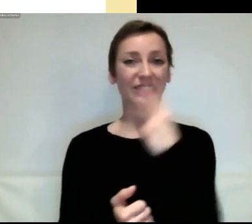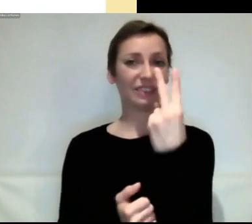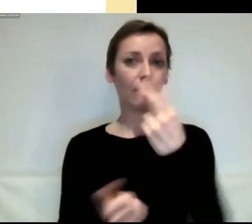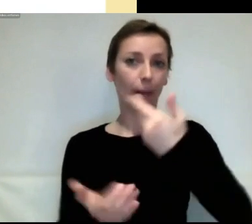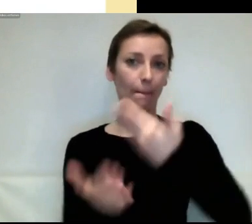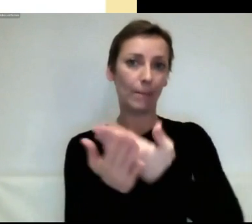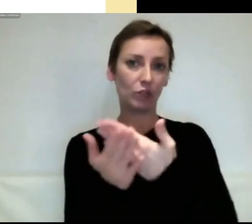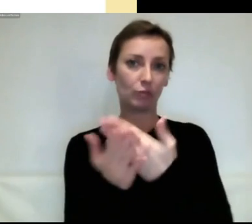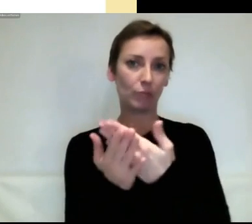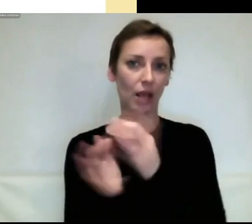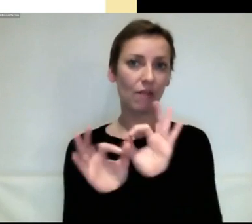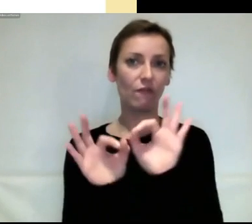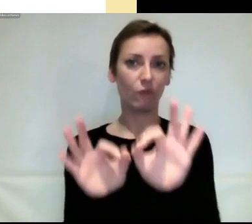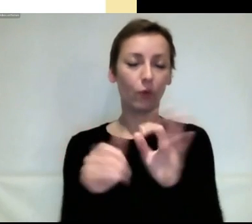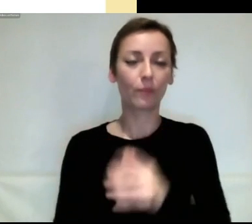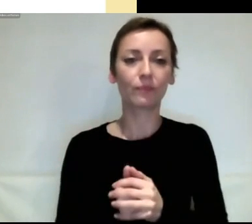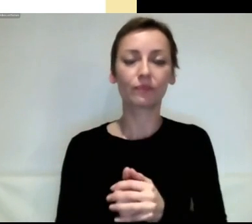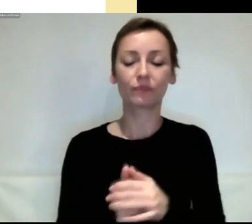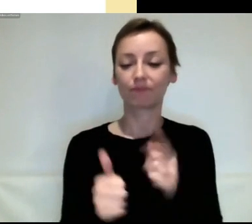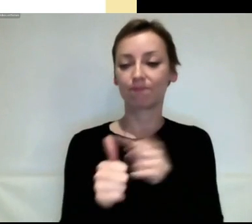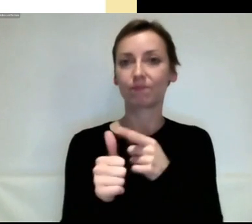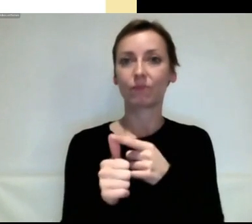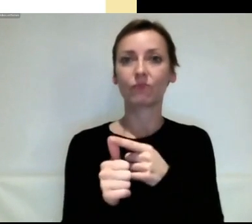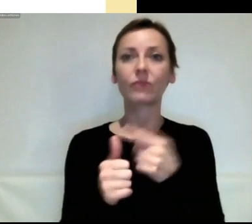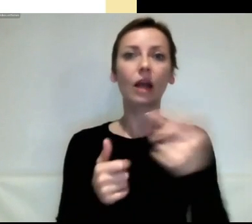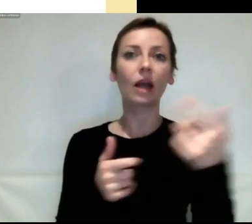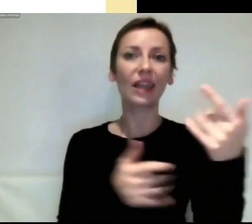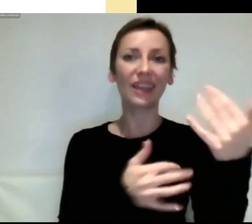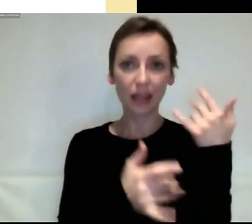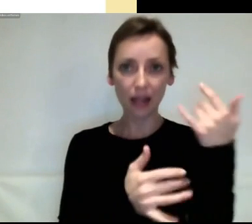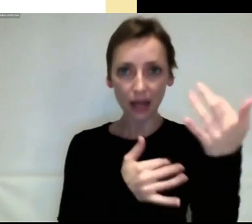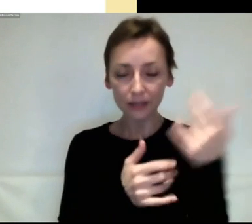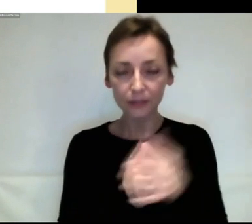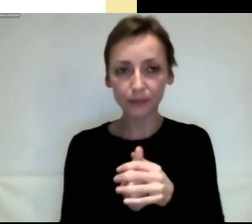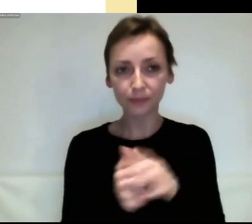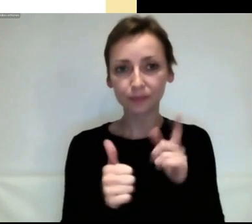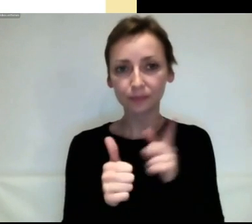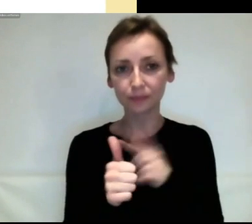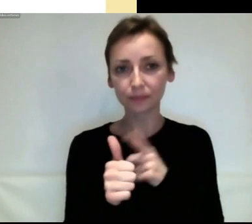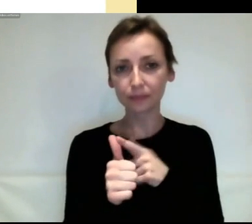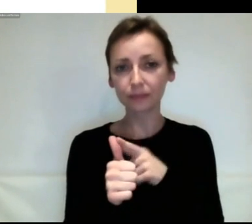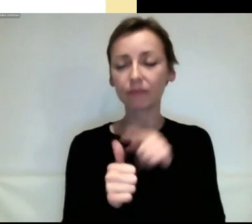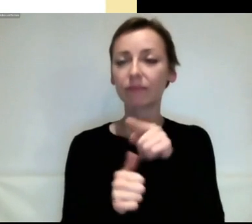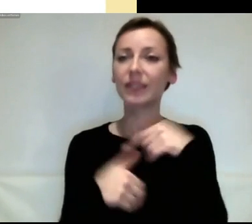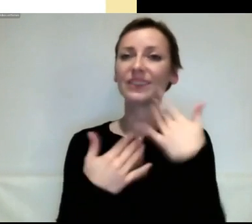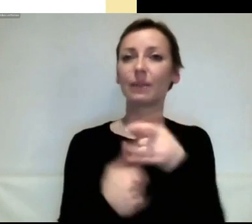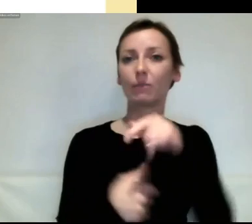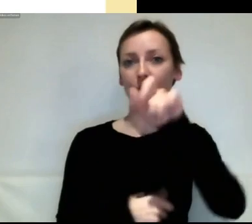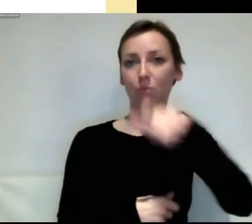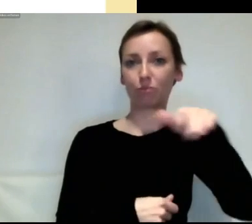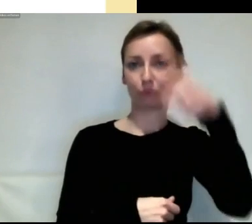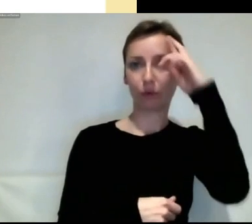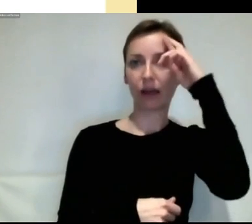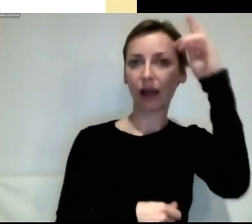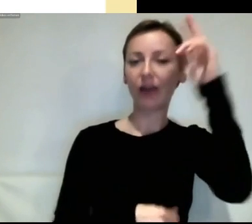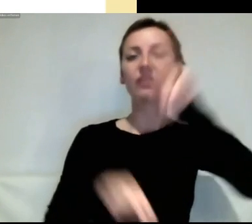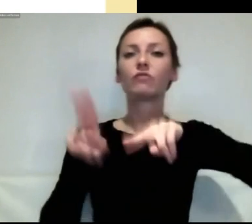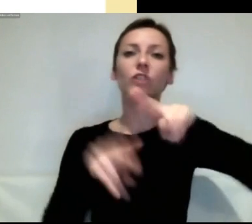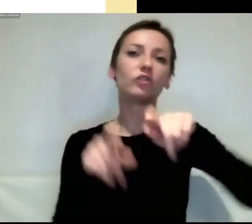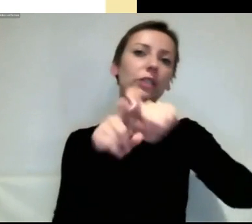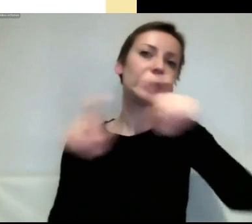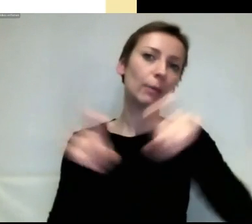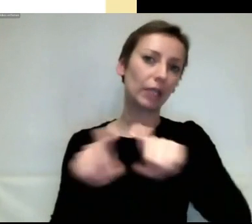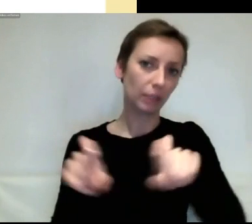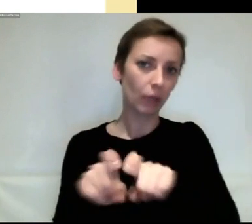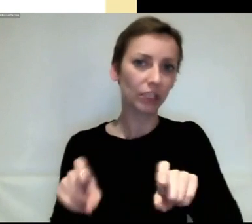euch mitgebracht. Zum einmal Irland, wo ein BürgerInnenrat zu verschiedenen Themen getagt hat.